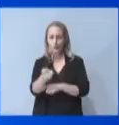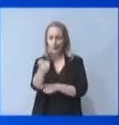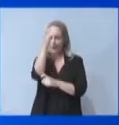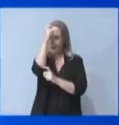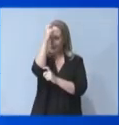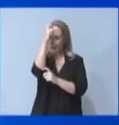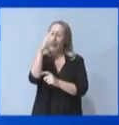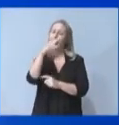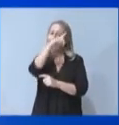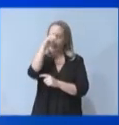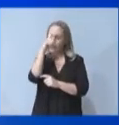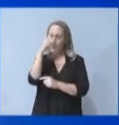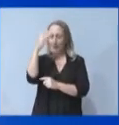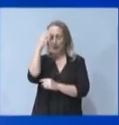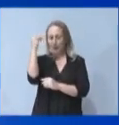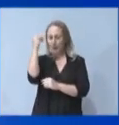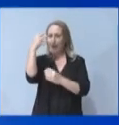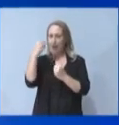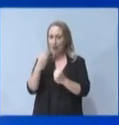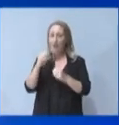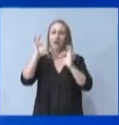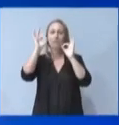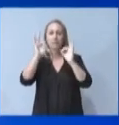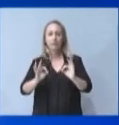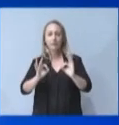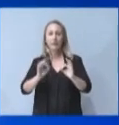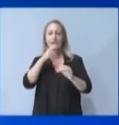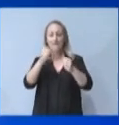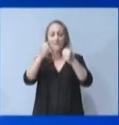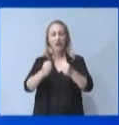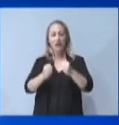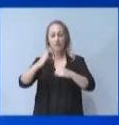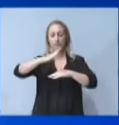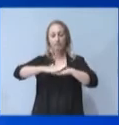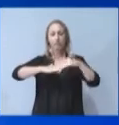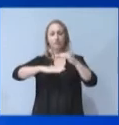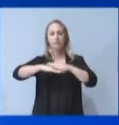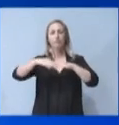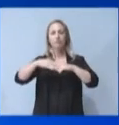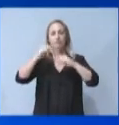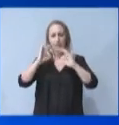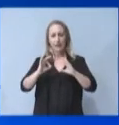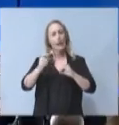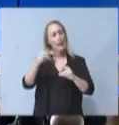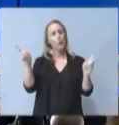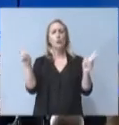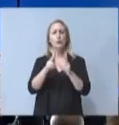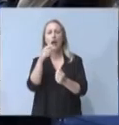Αλλά ισχύουν και οικοδομούν μια νέα πραγματικότητα. Και αξίζει με συντομία να τα επενθυμίσουμε.